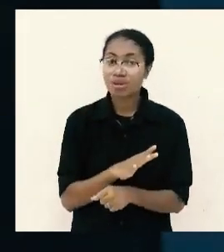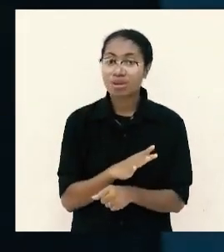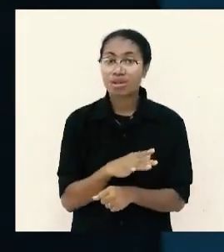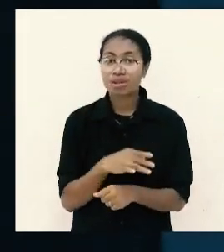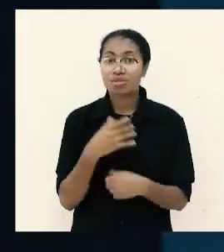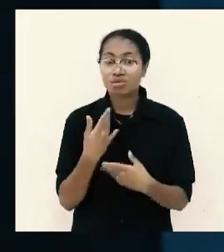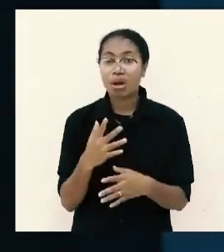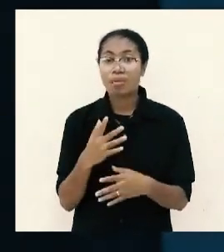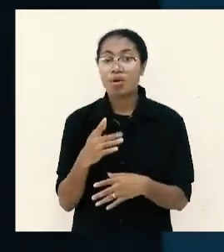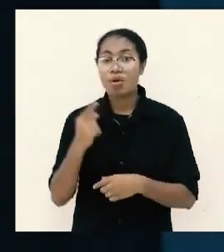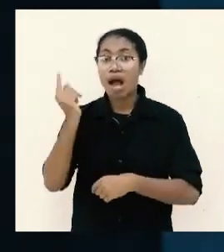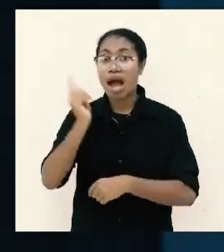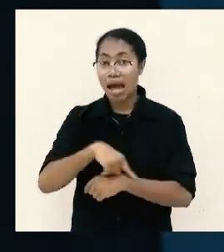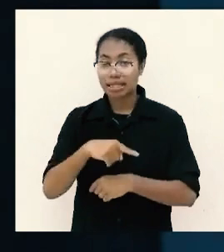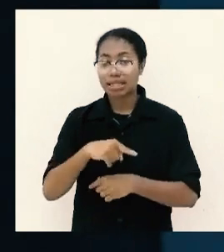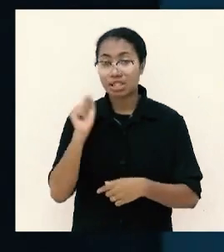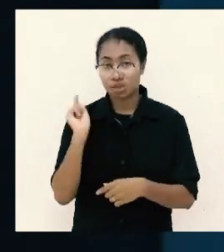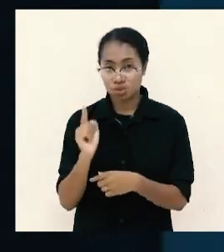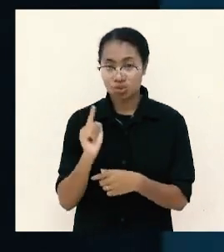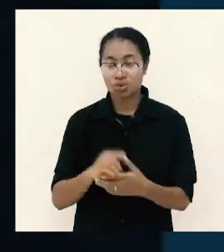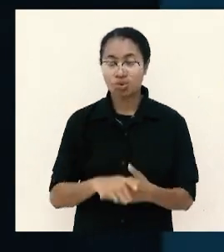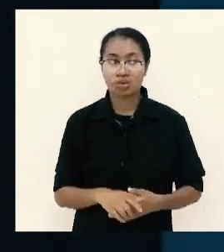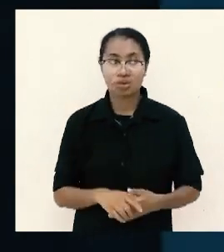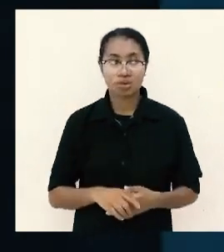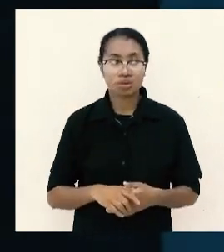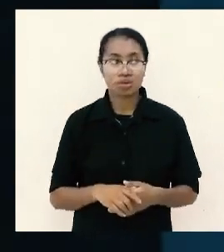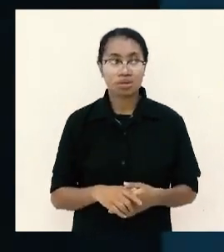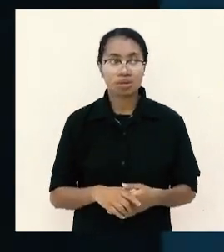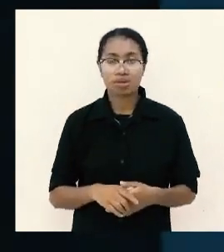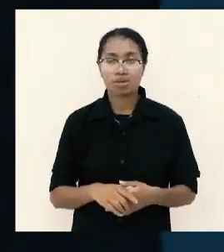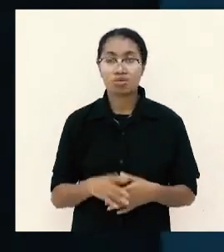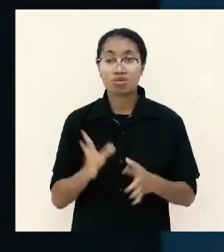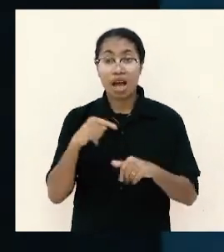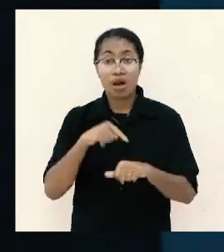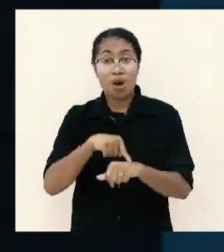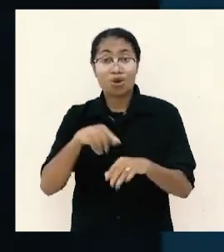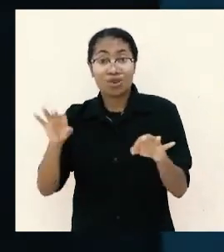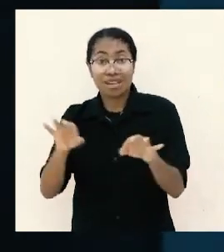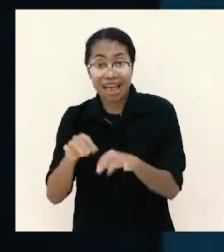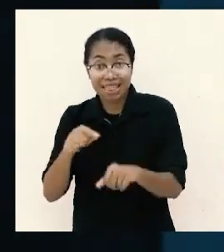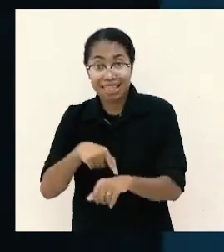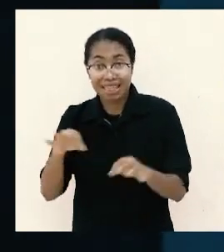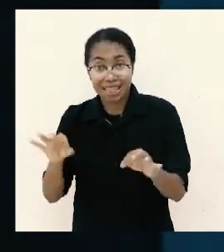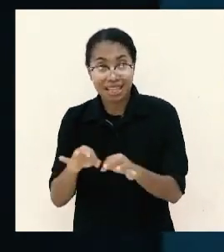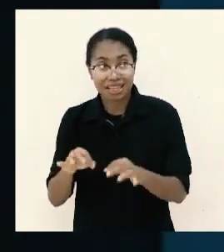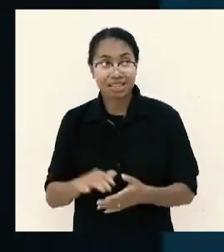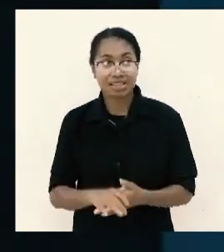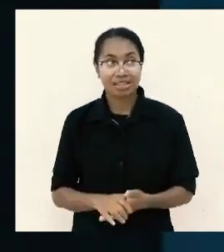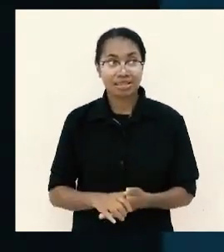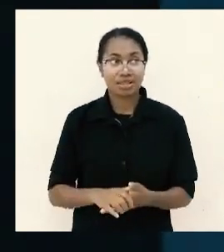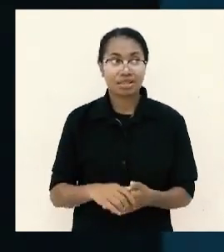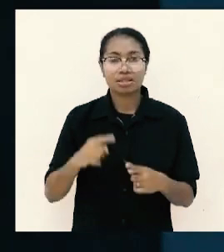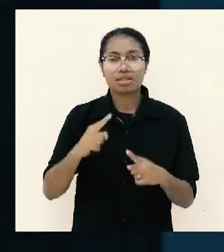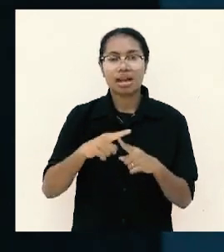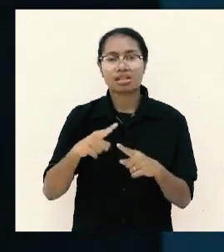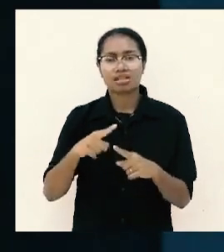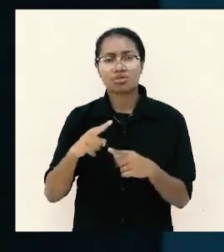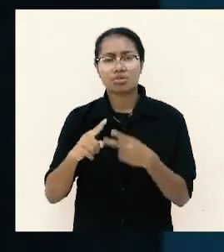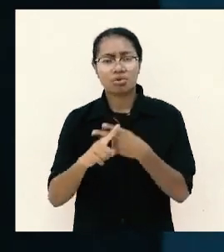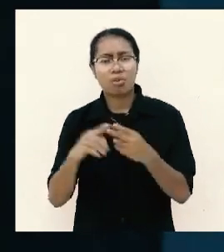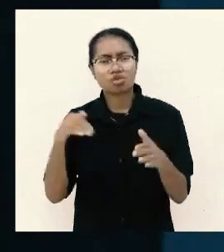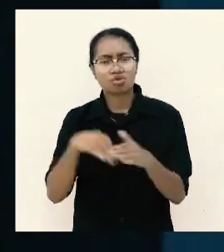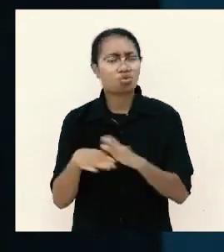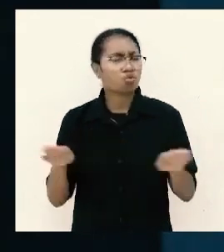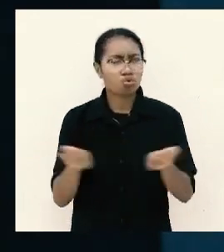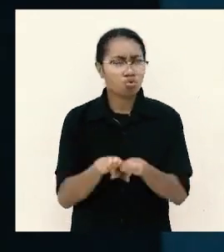menjelang hari jam deadline-nya tiba-tiba satu transfer masuk tutup semuanya